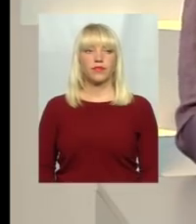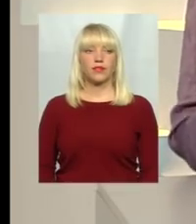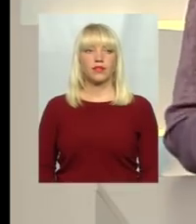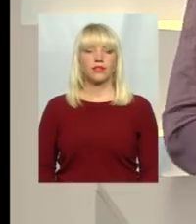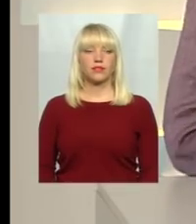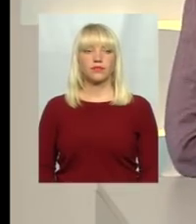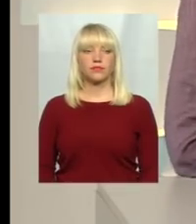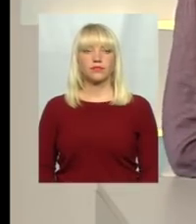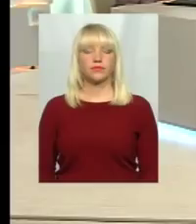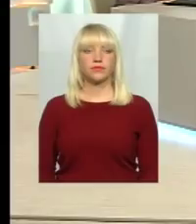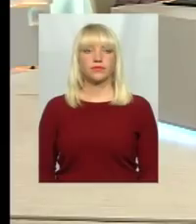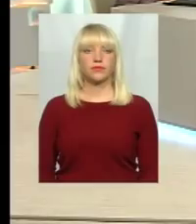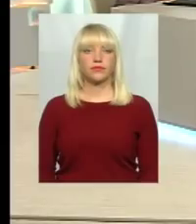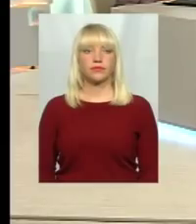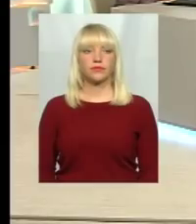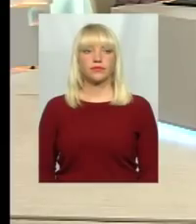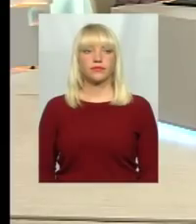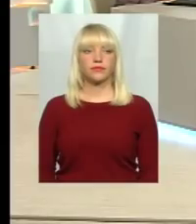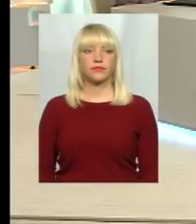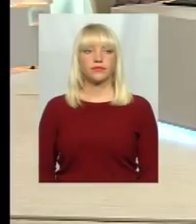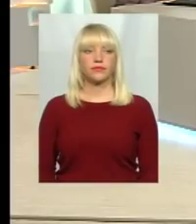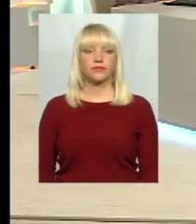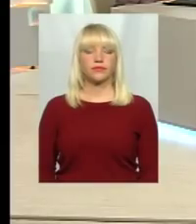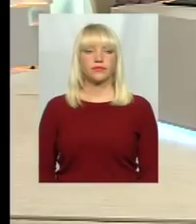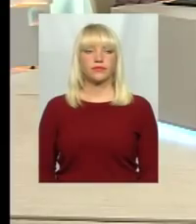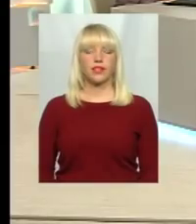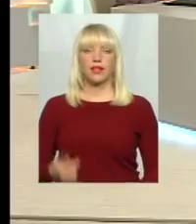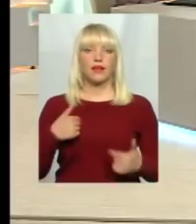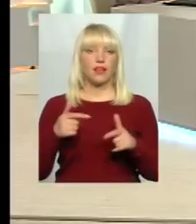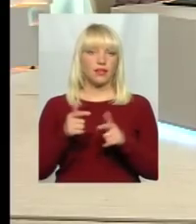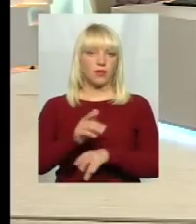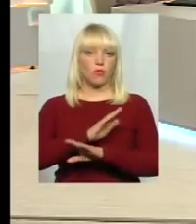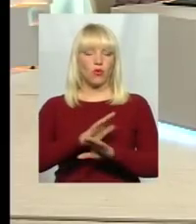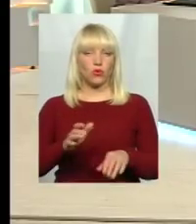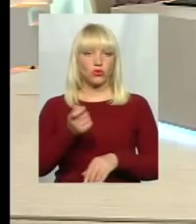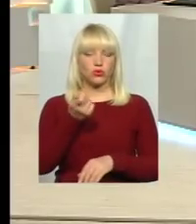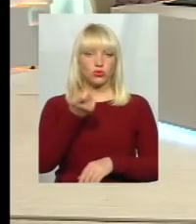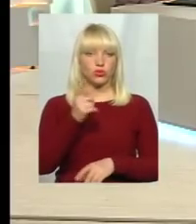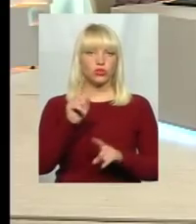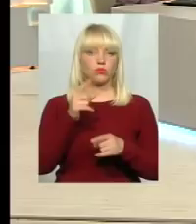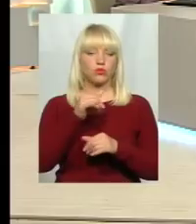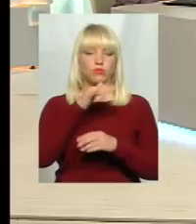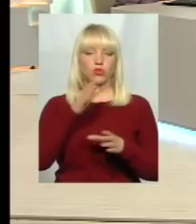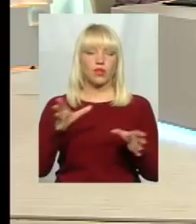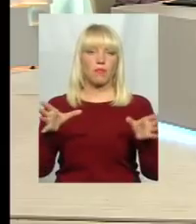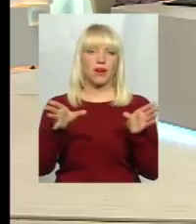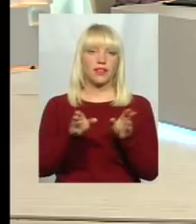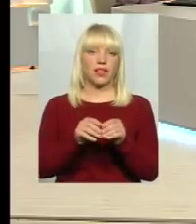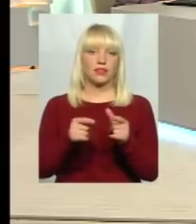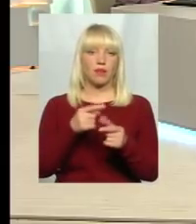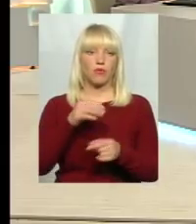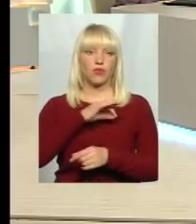Тут можна додати, Да, Тут трошки я не погоджуюсь, тому що не можна приєднати або використовувати.